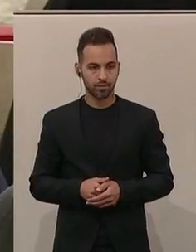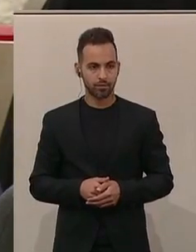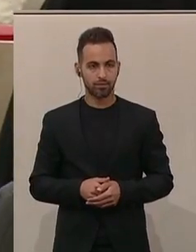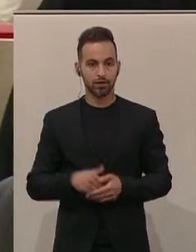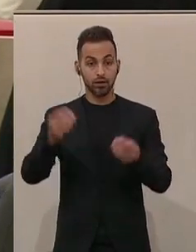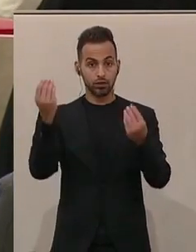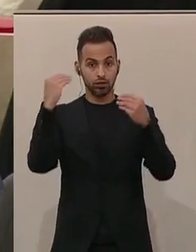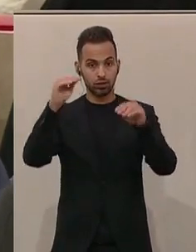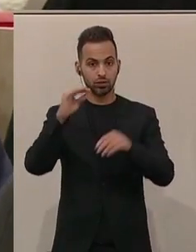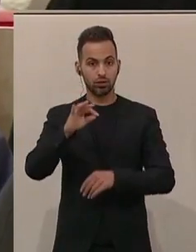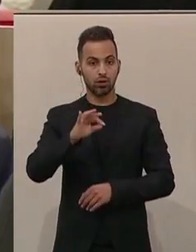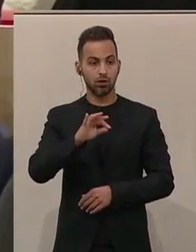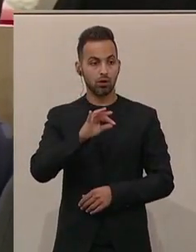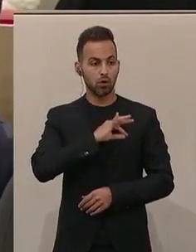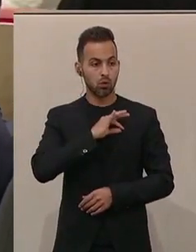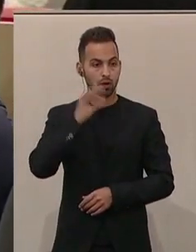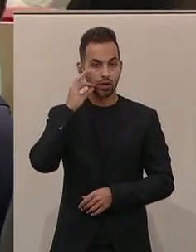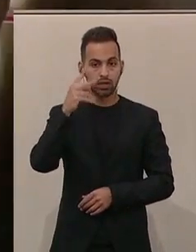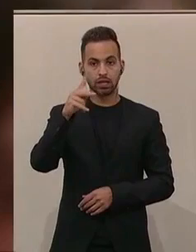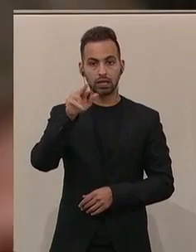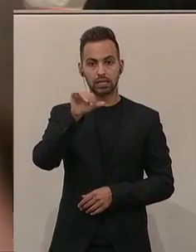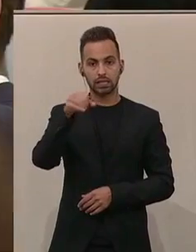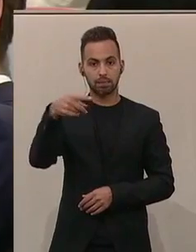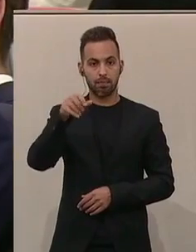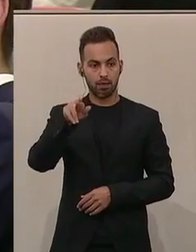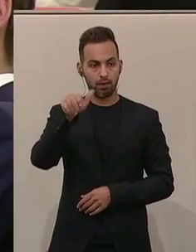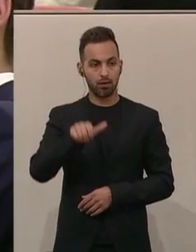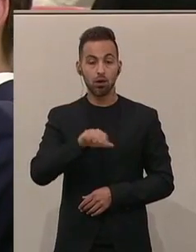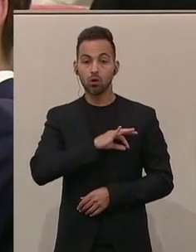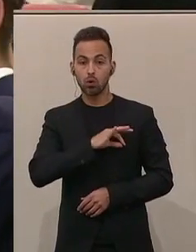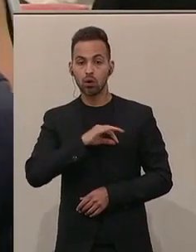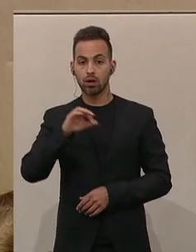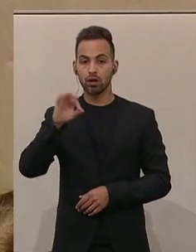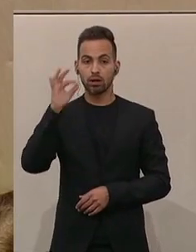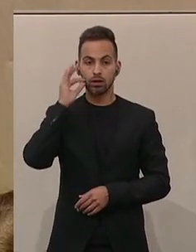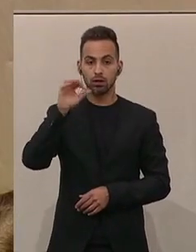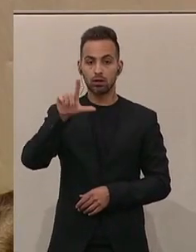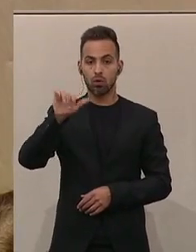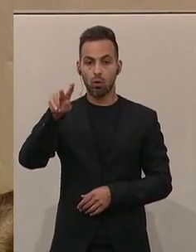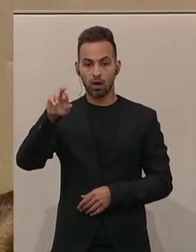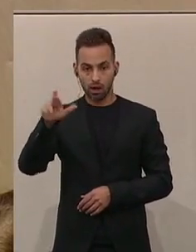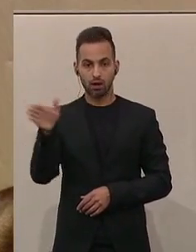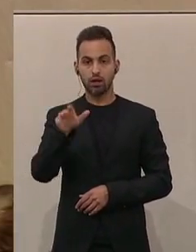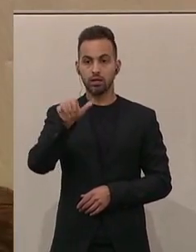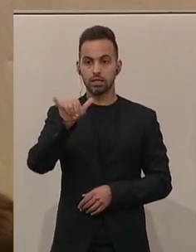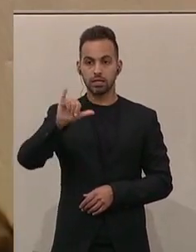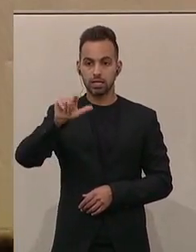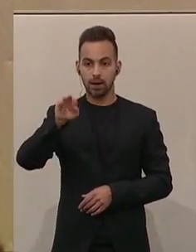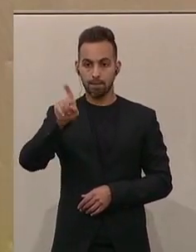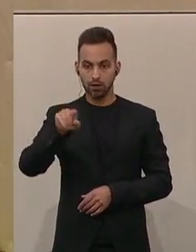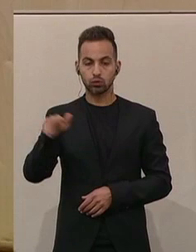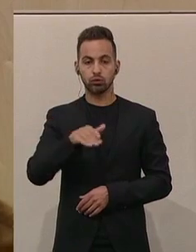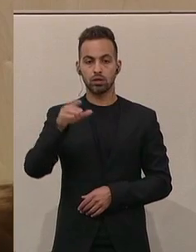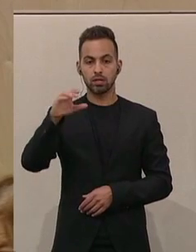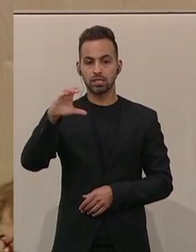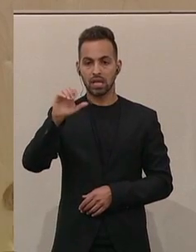Geschätzte Kollegin Krisper, Kollegin Lueger und Yilmaz und Zaditsch, wir